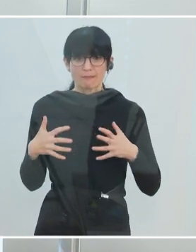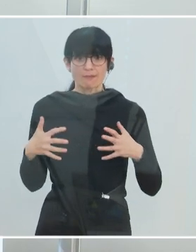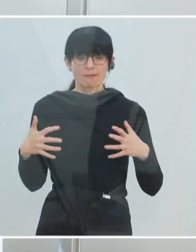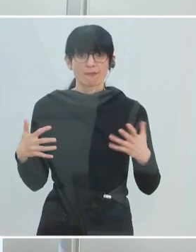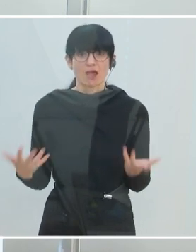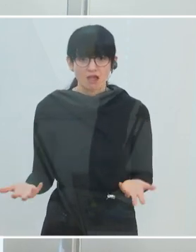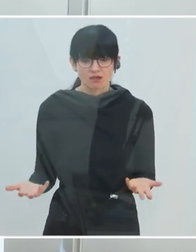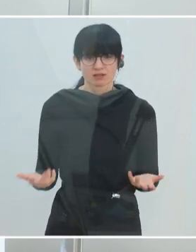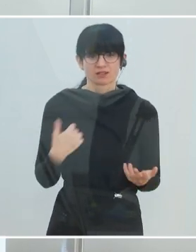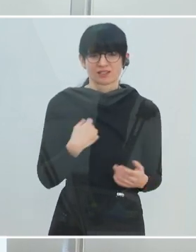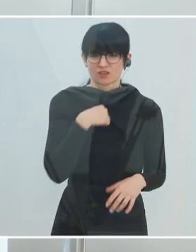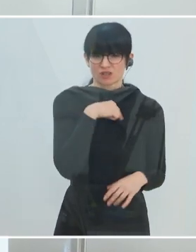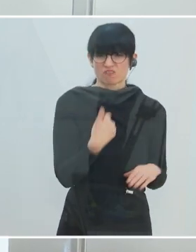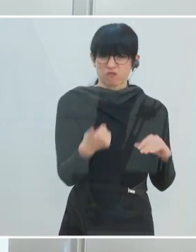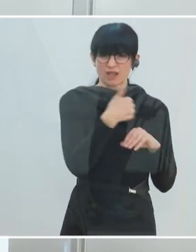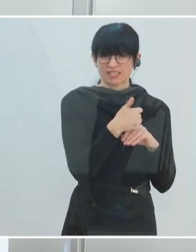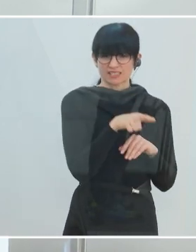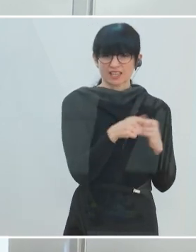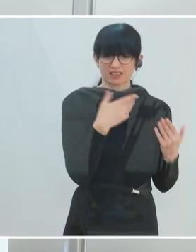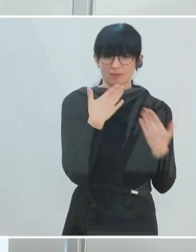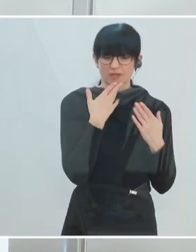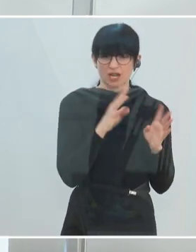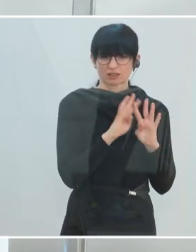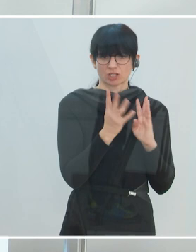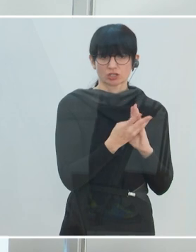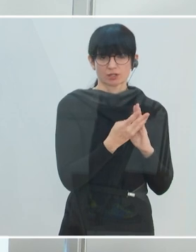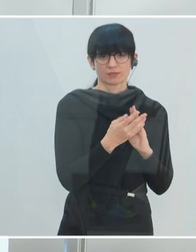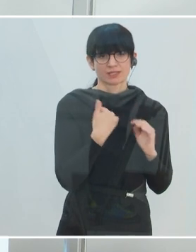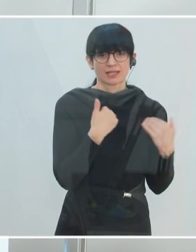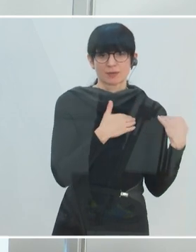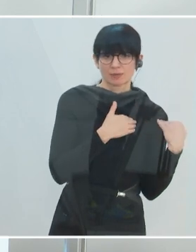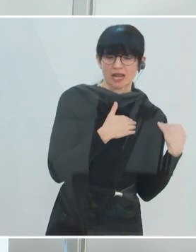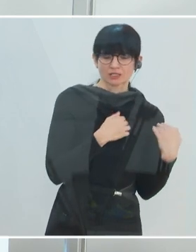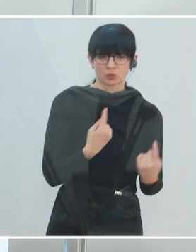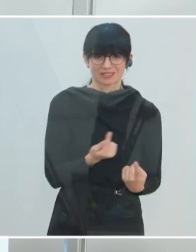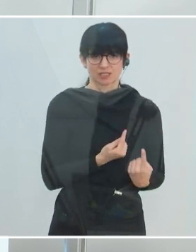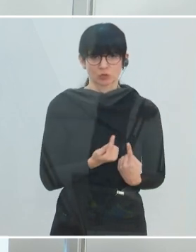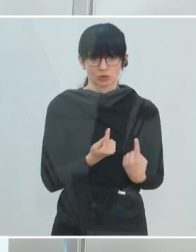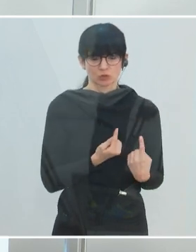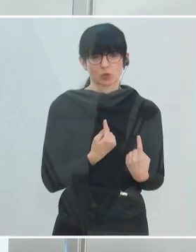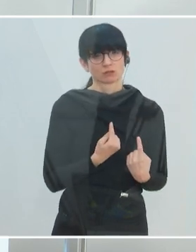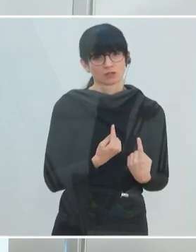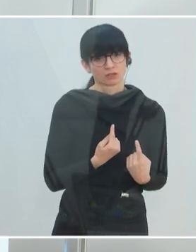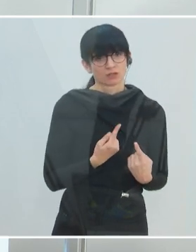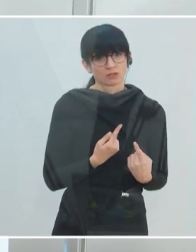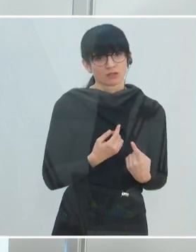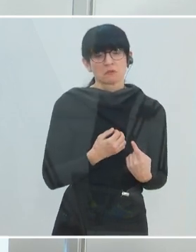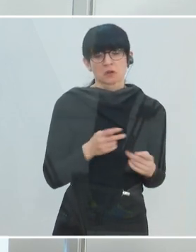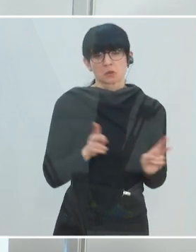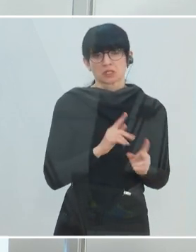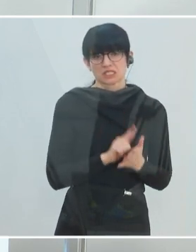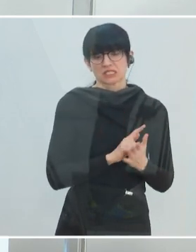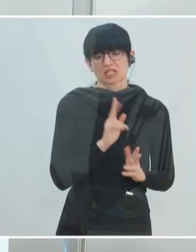formuliert worden vom Vorsitzenden des Beraterstabs, dass man Belastungssituationen über einige Zeit ganz gut